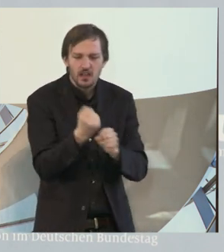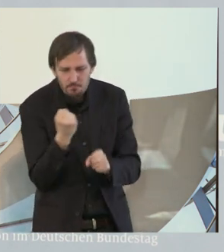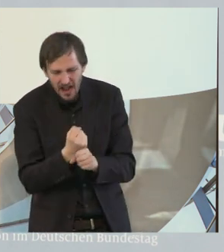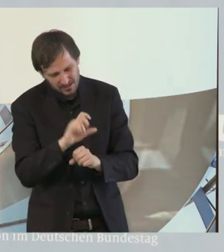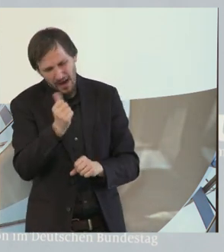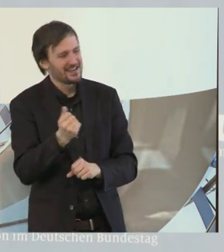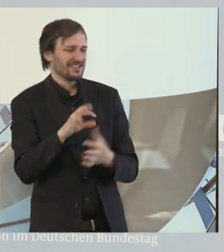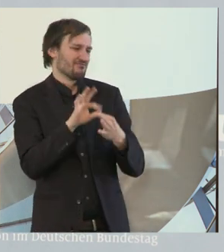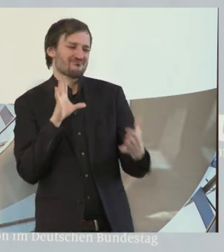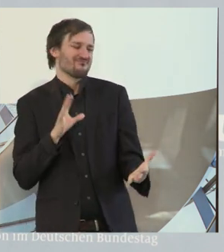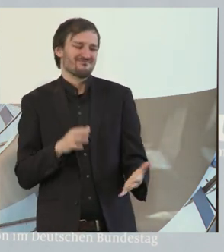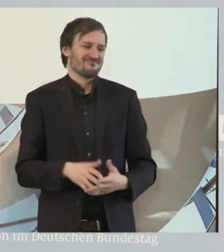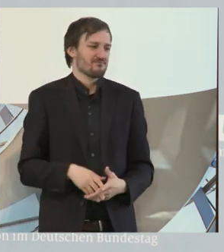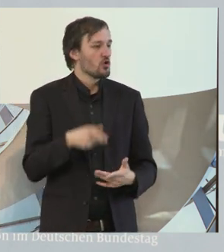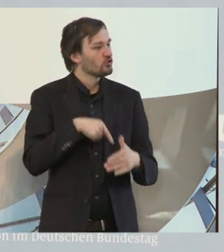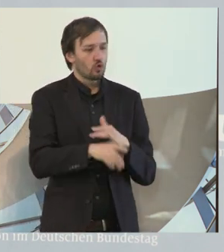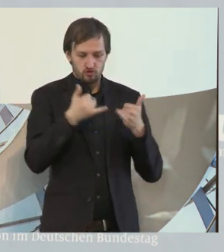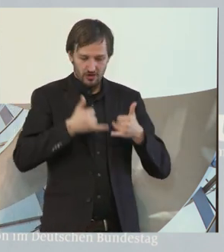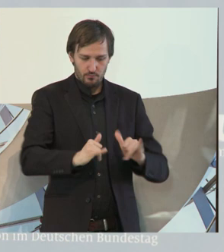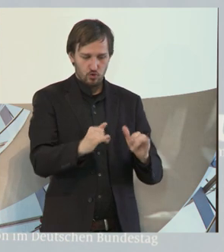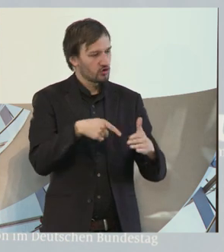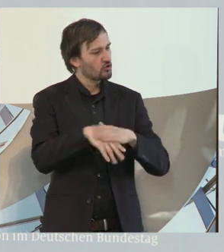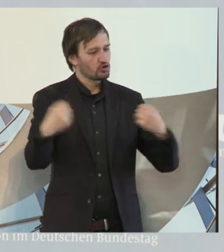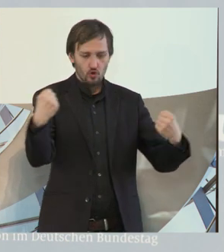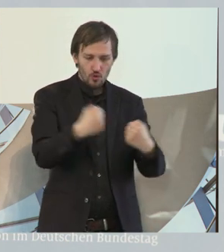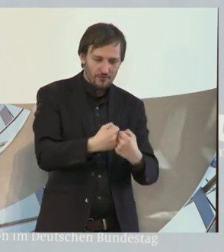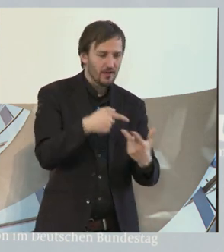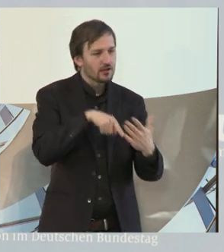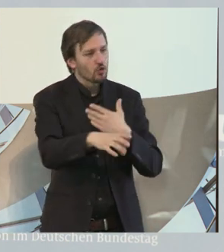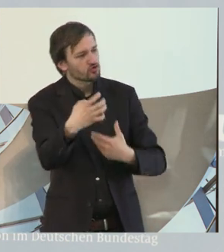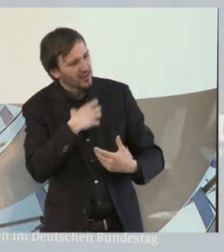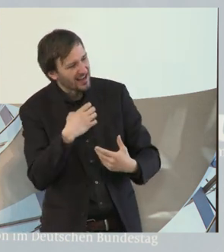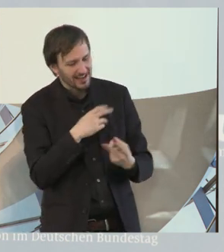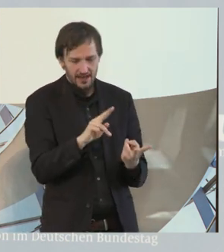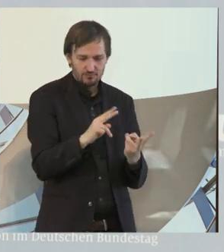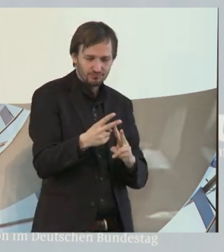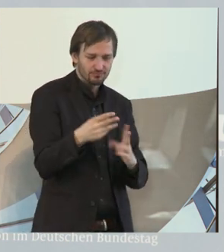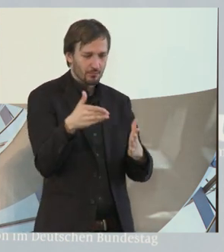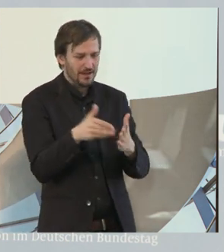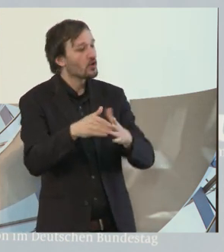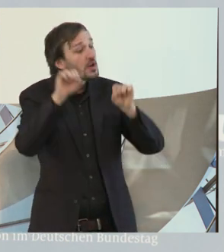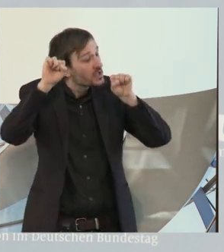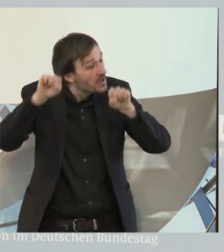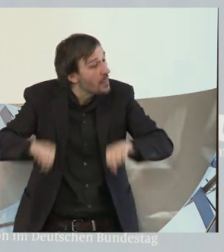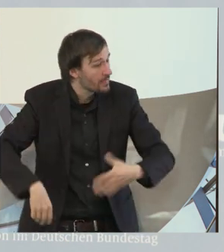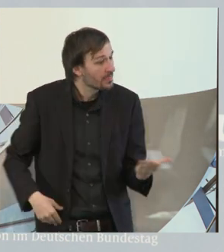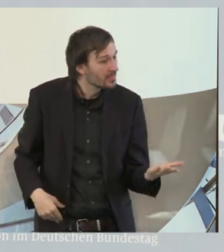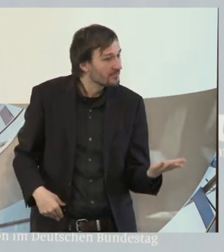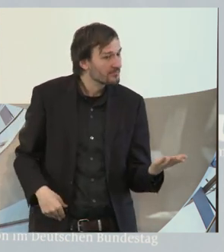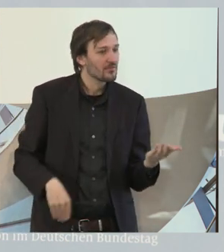jedenfalls, sondern dass es durch Geburt, durch Unfall, durch Krankheit zu Behinderungen kommen kann. Und manch einer,